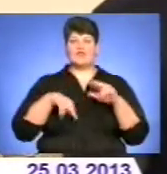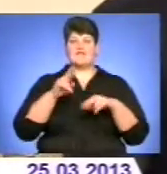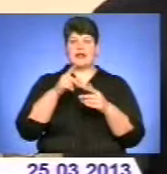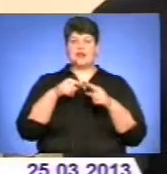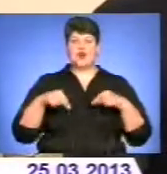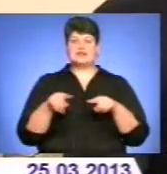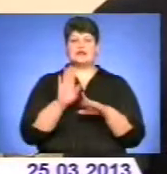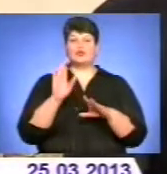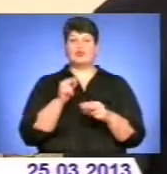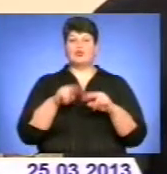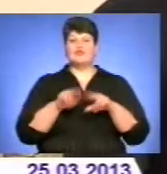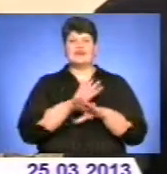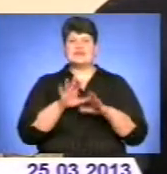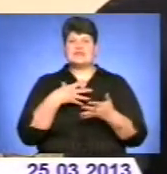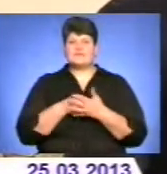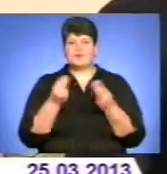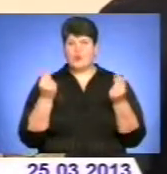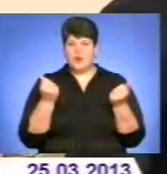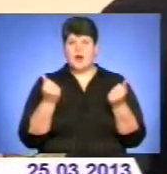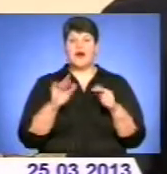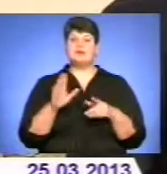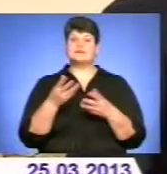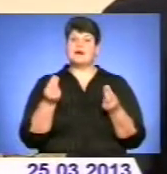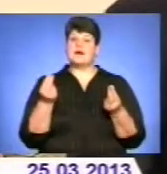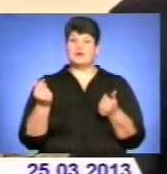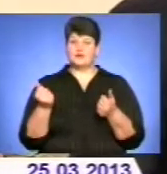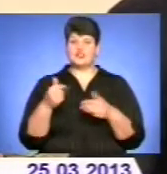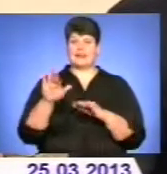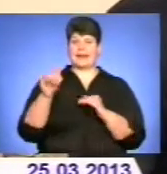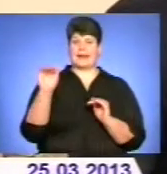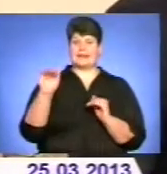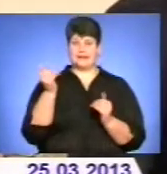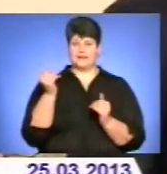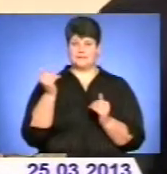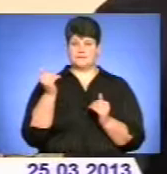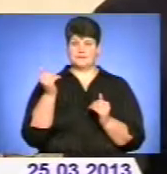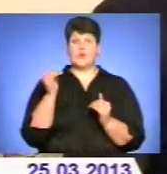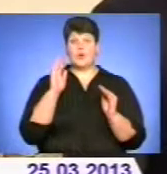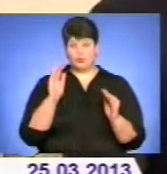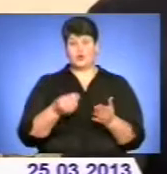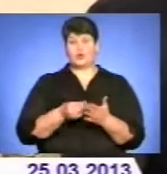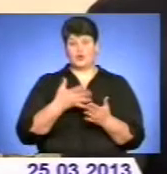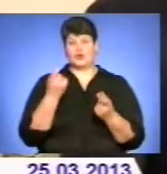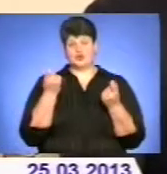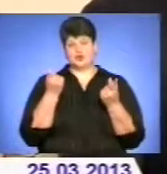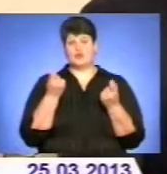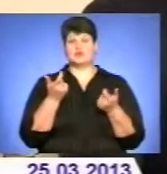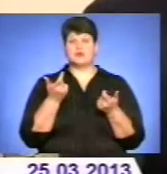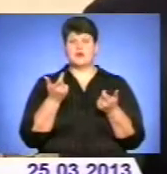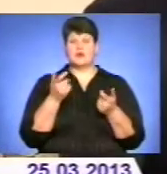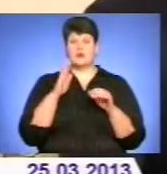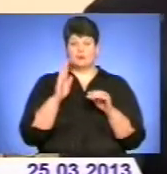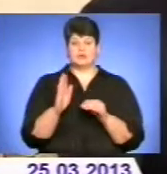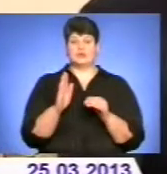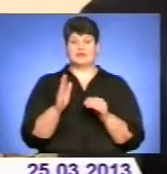не за власний ресурс, а за ресурси кредитні. Ну буде дорожче трошки, тому що зрозуміло, що кредит буде йти